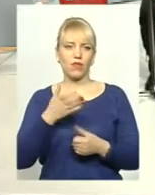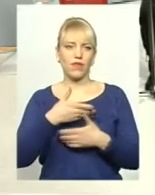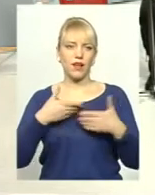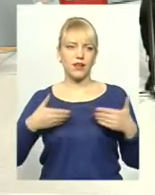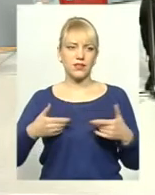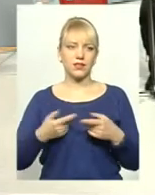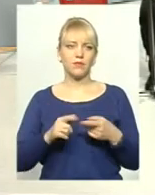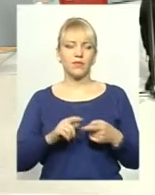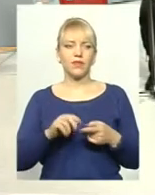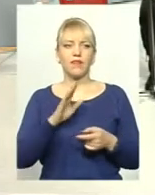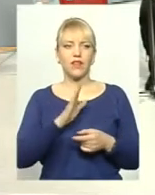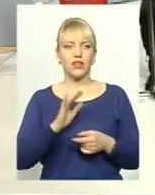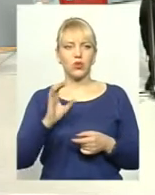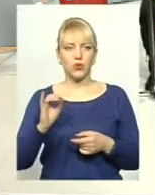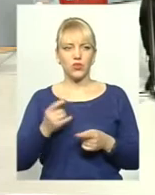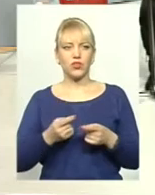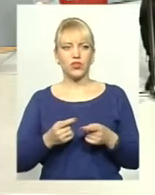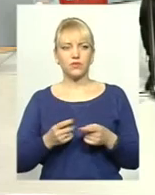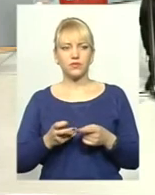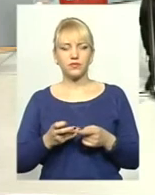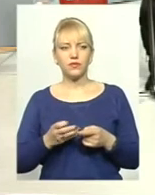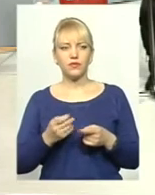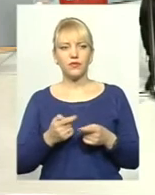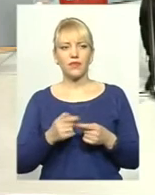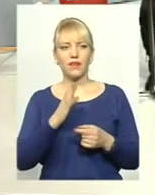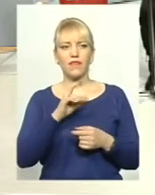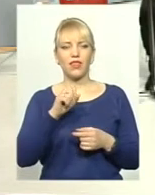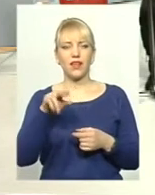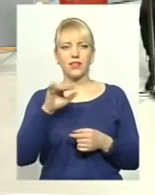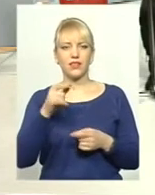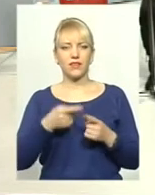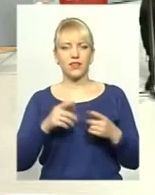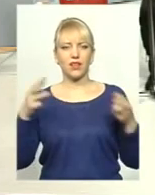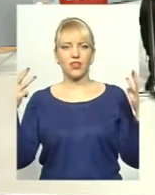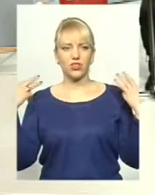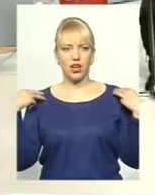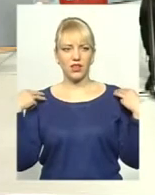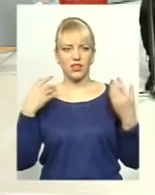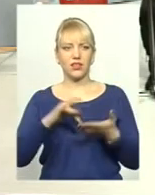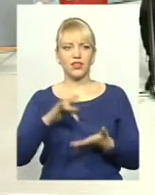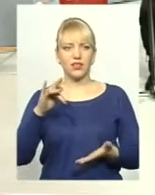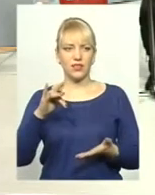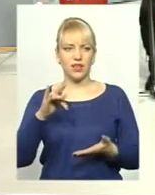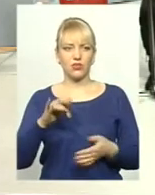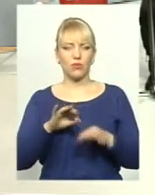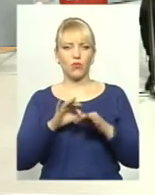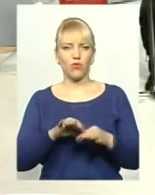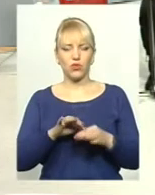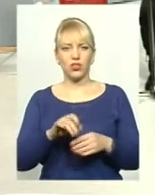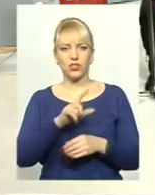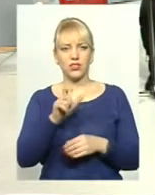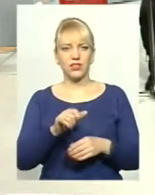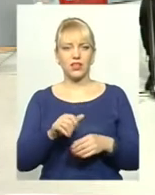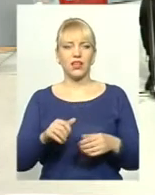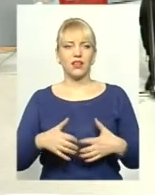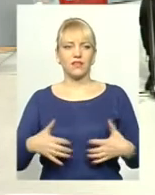Мудляковський Владислав Юрійович, так? Так. Пане Владислав, в нас начальник центру Поводження з тваринами.